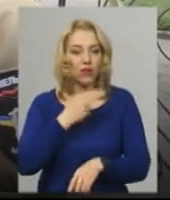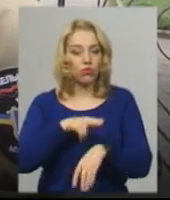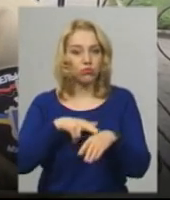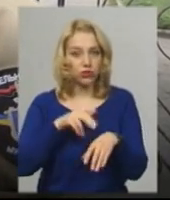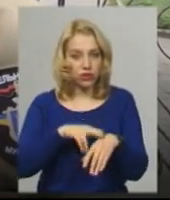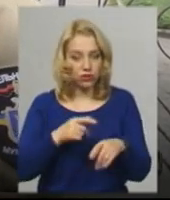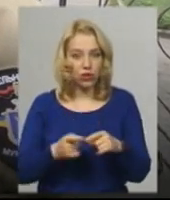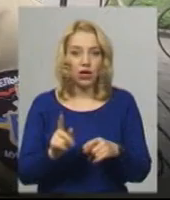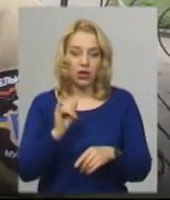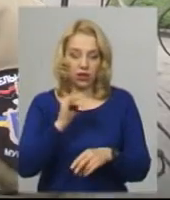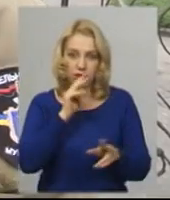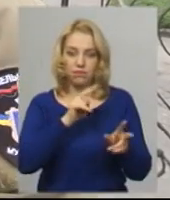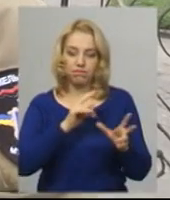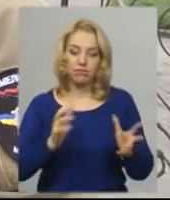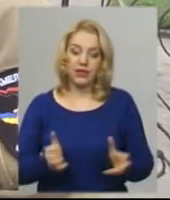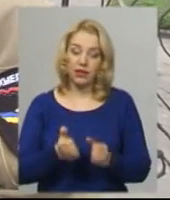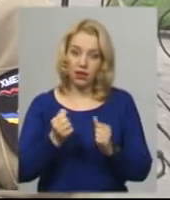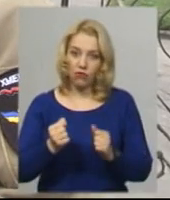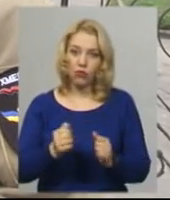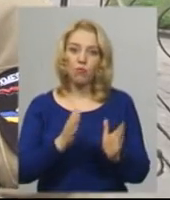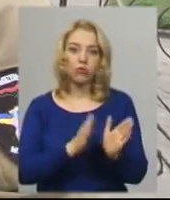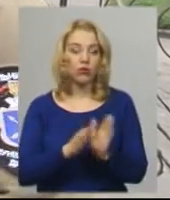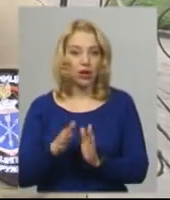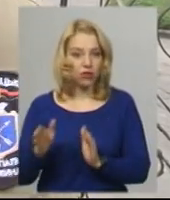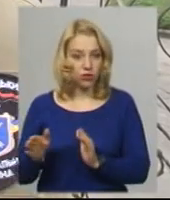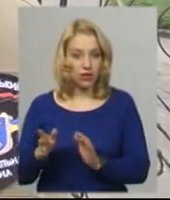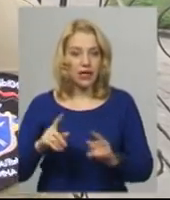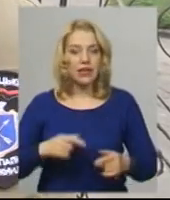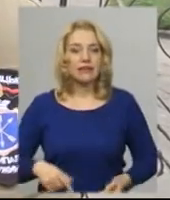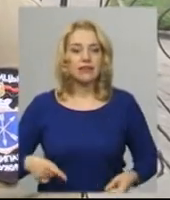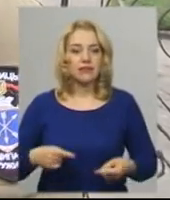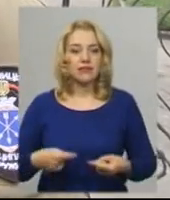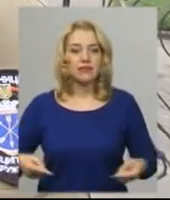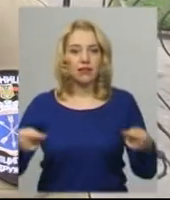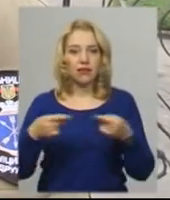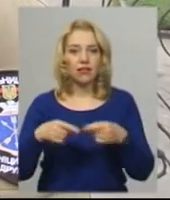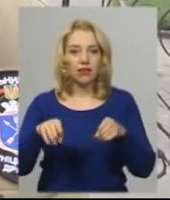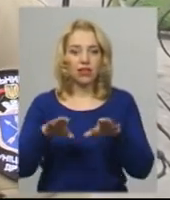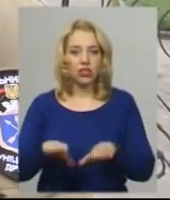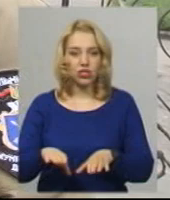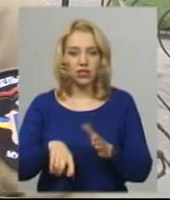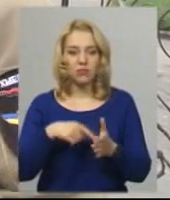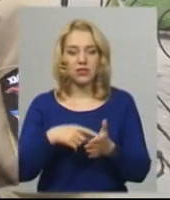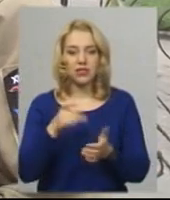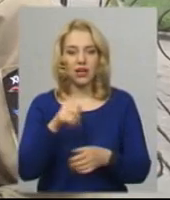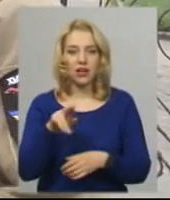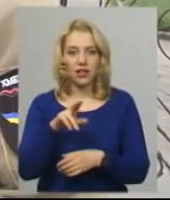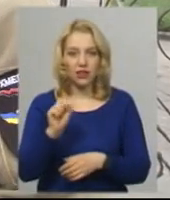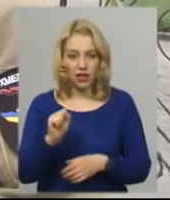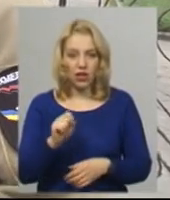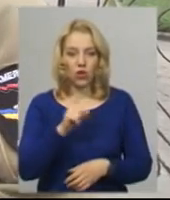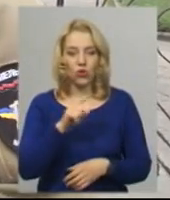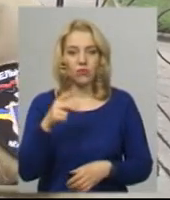підтримуємо правопорядок згідно рішенням міської ради номер 24 від 23.04